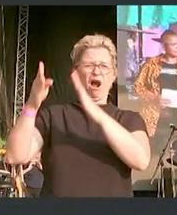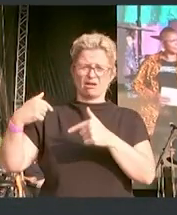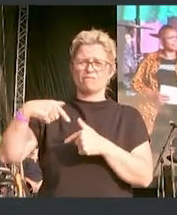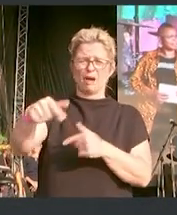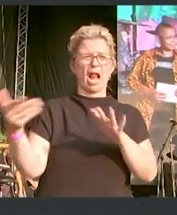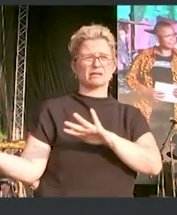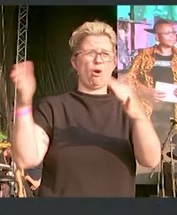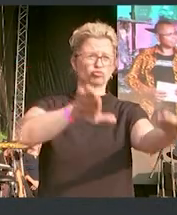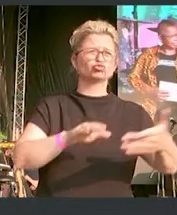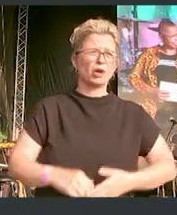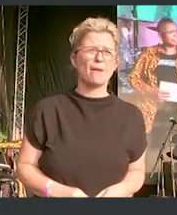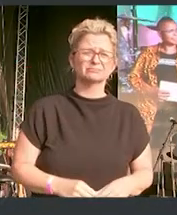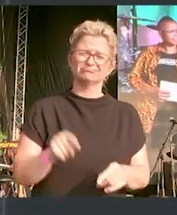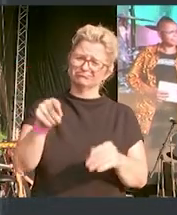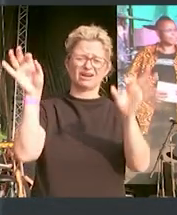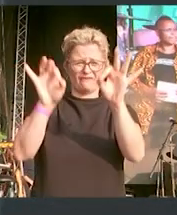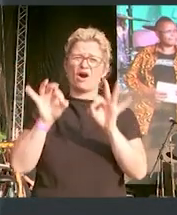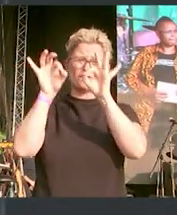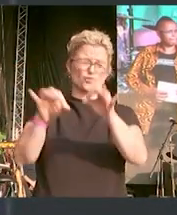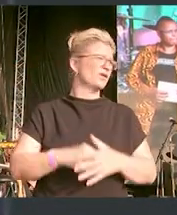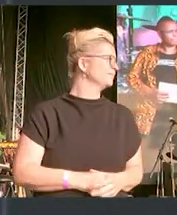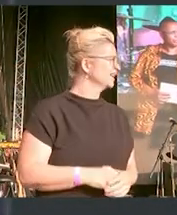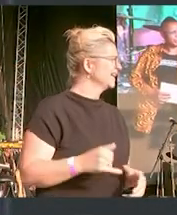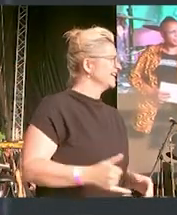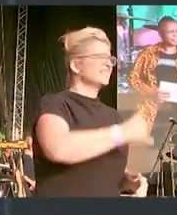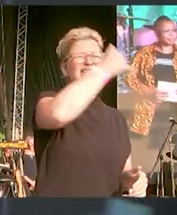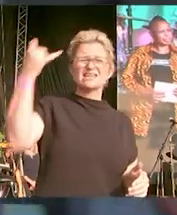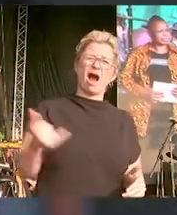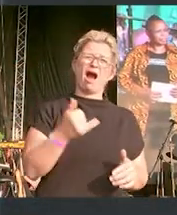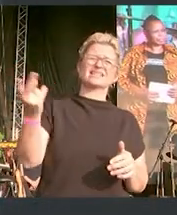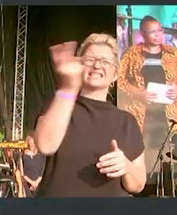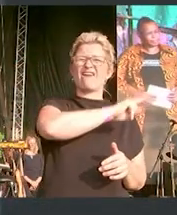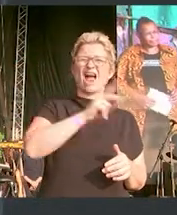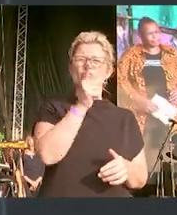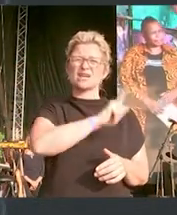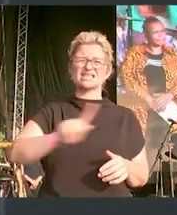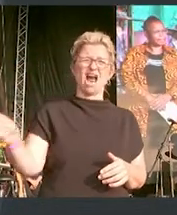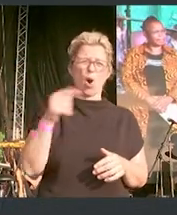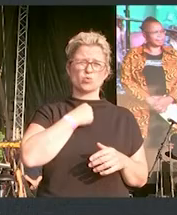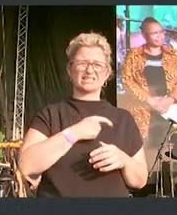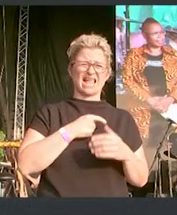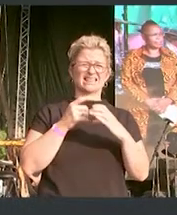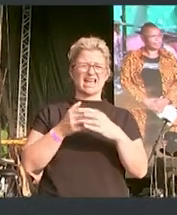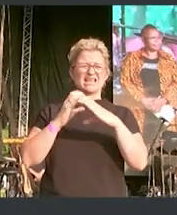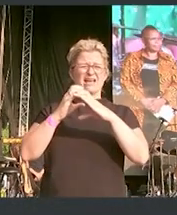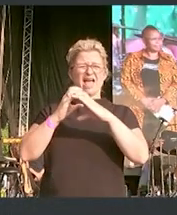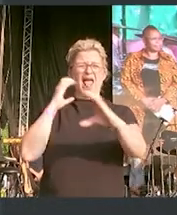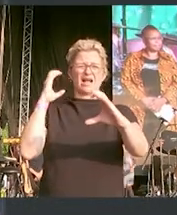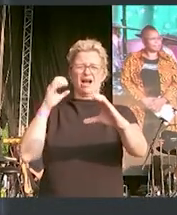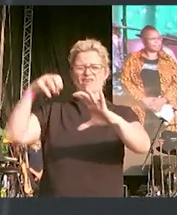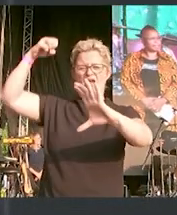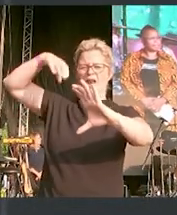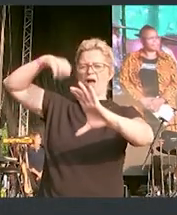bedroht sind. Weil wir jährlich 200.000 Lkw-Ladungen Plastik ins Meer kippen.